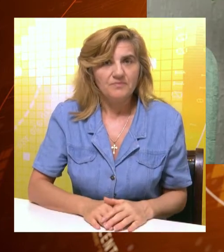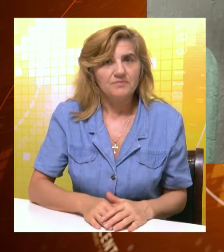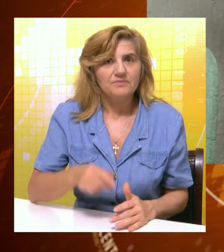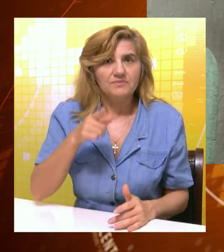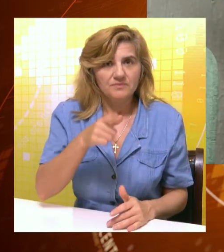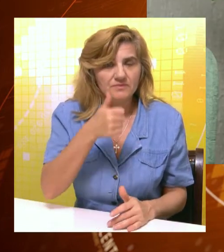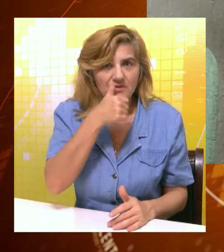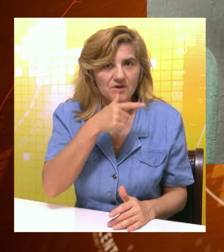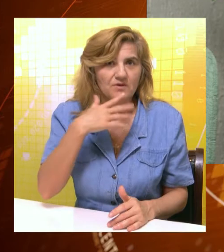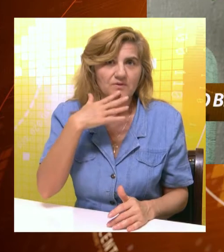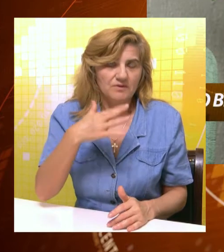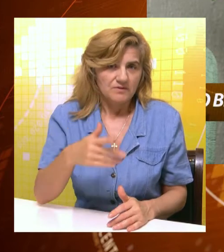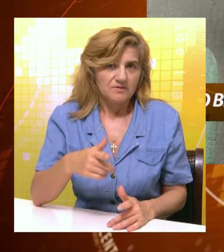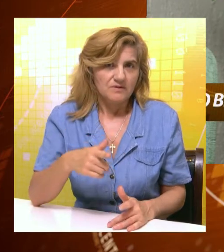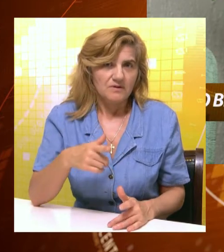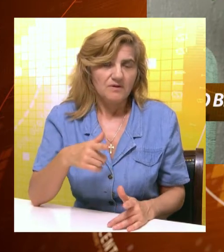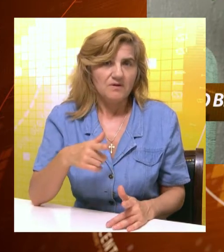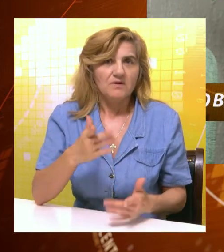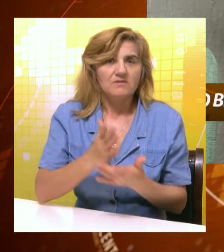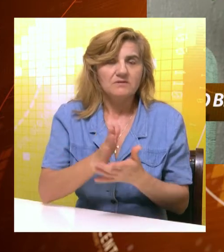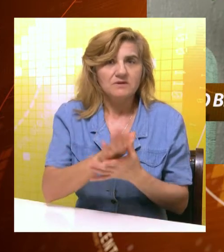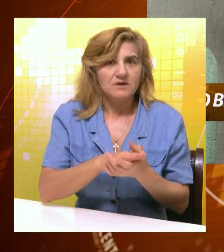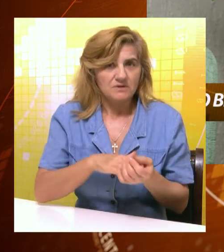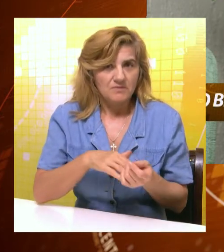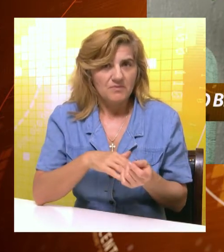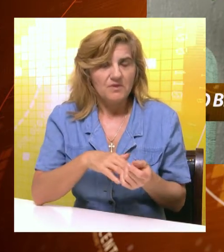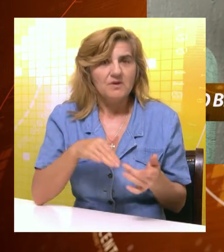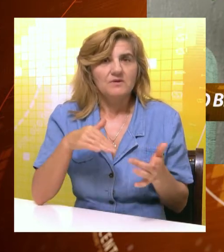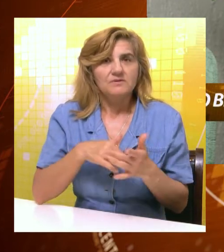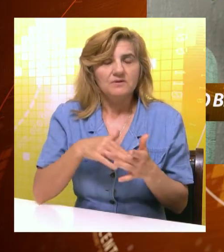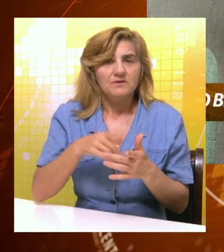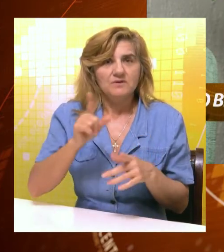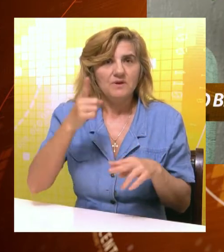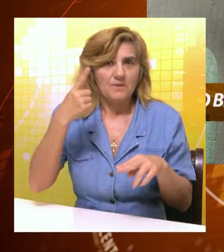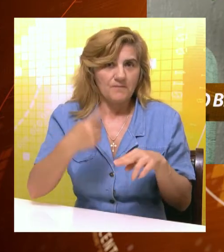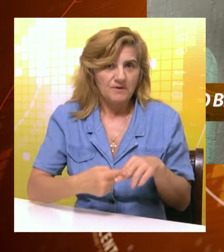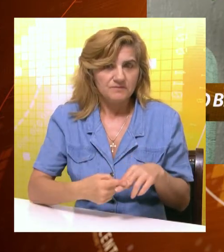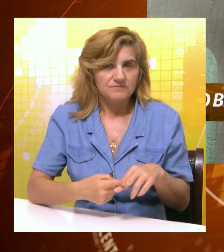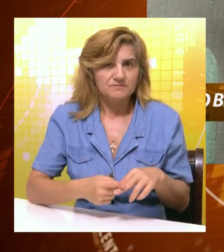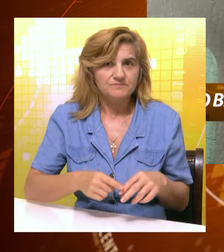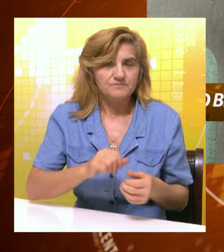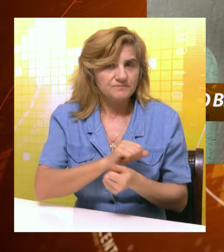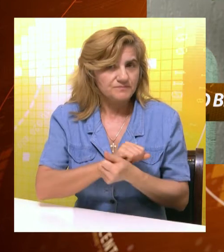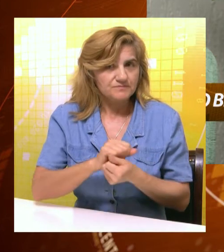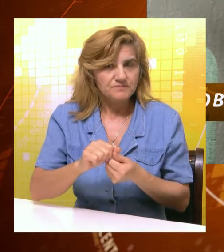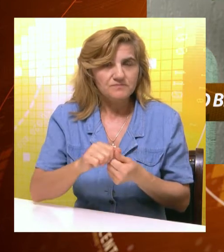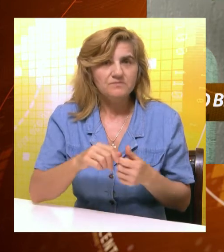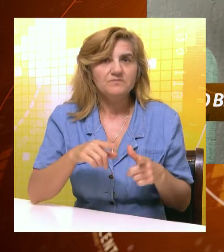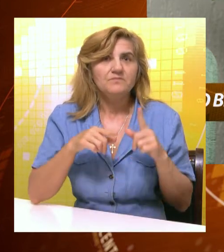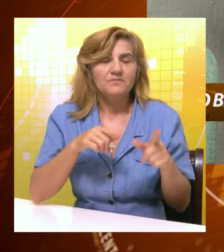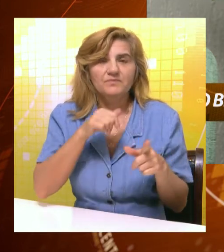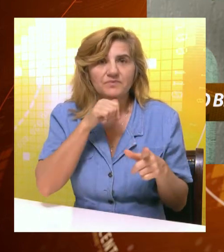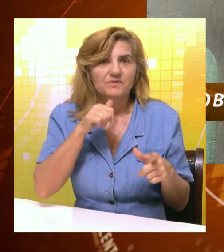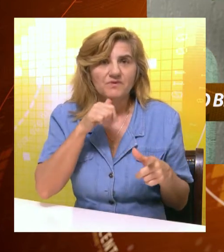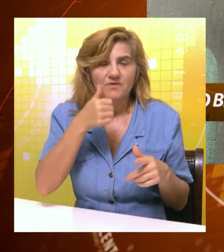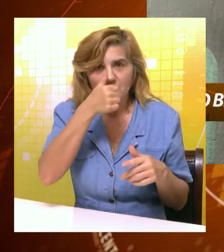Ono što je u nekoj najavi, odnosno već je započeto, ali još realizacija nije u potpunosti u toku,